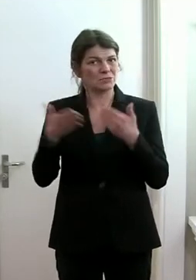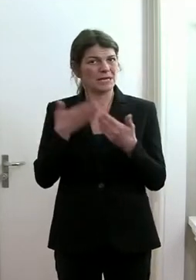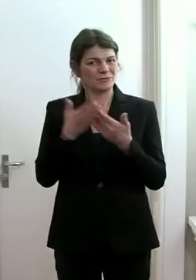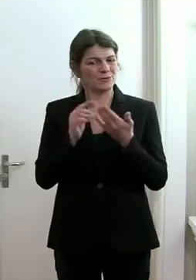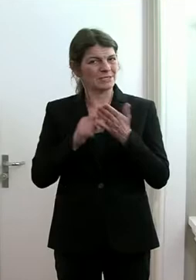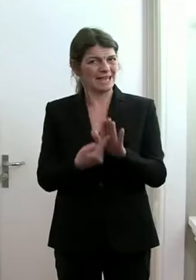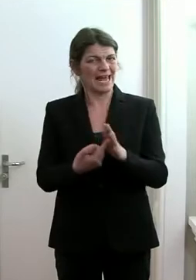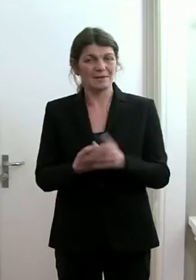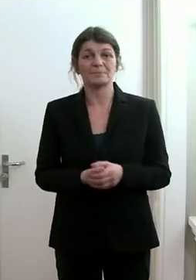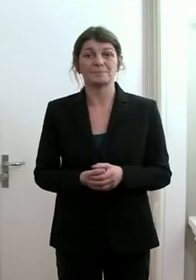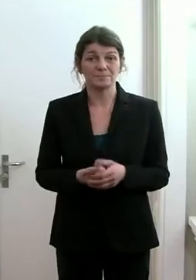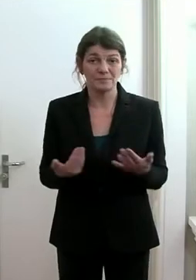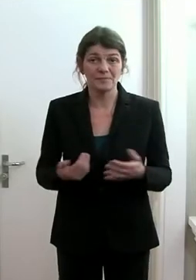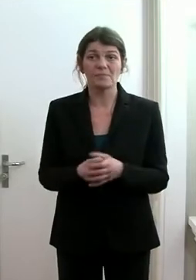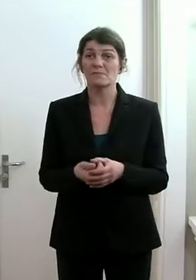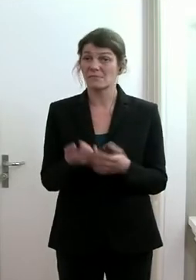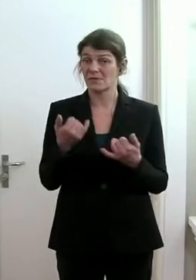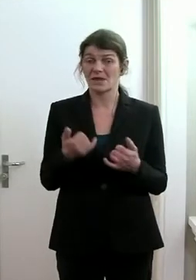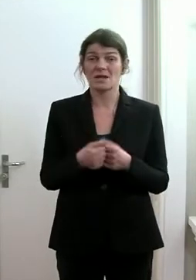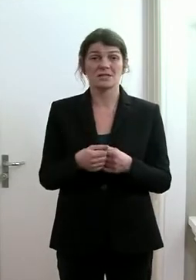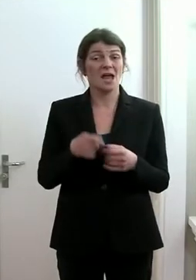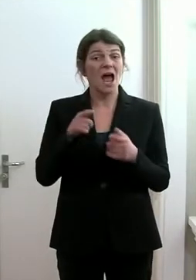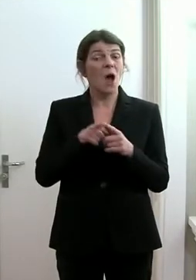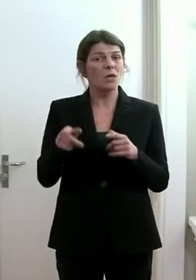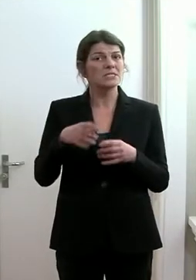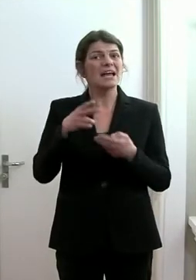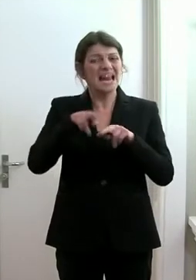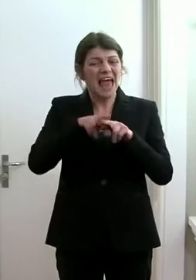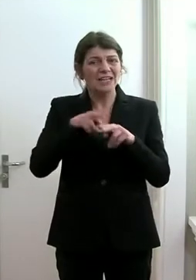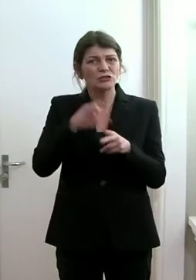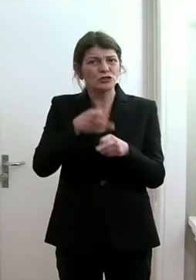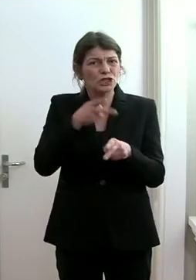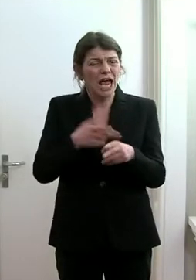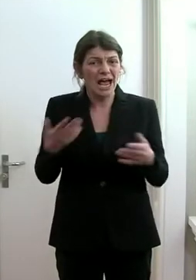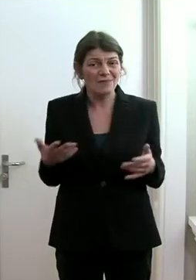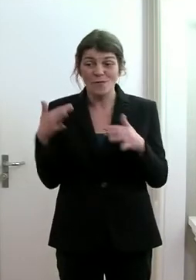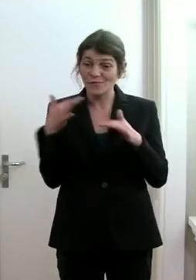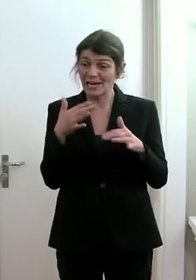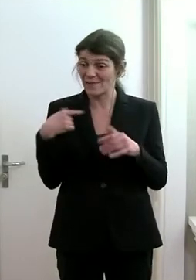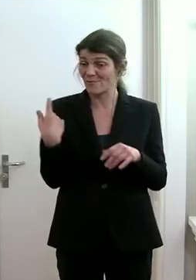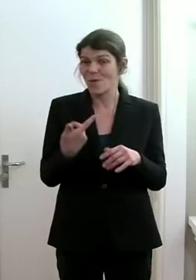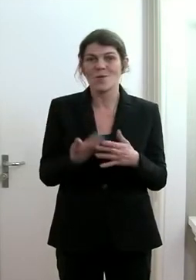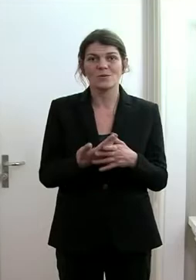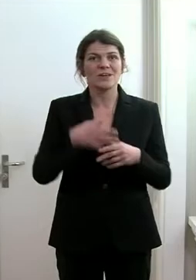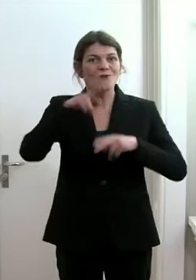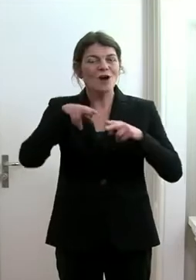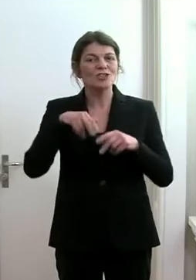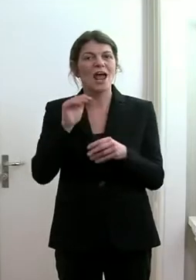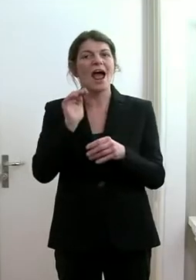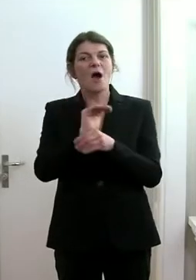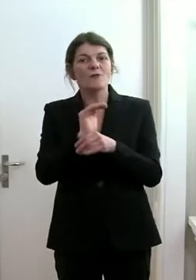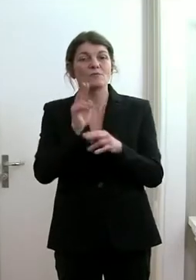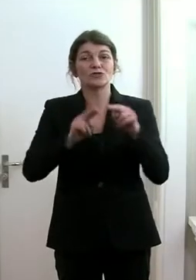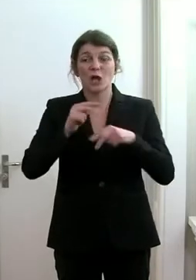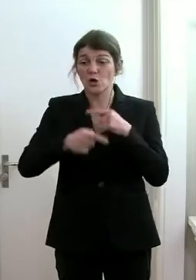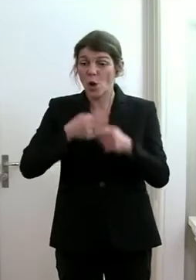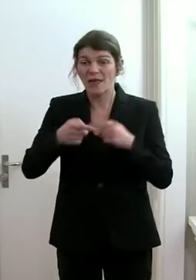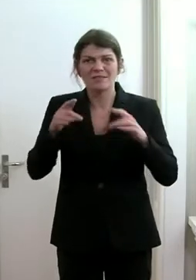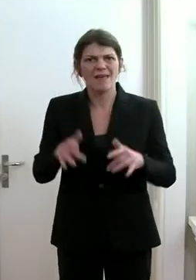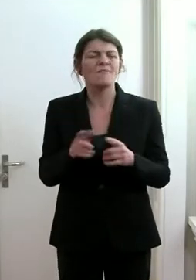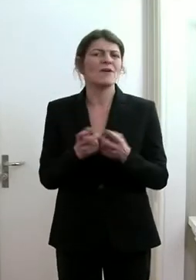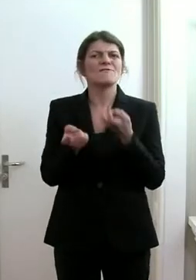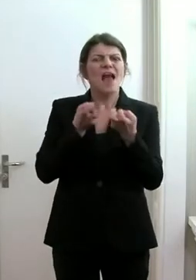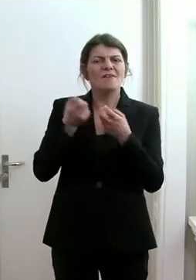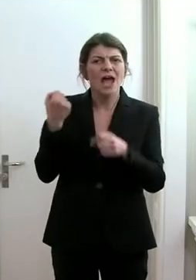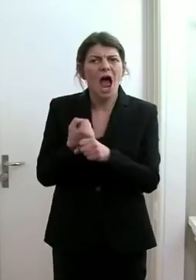aufzuzeigen. Wir kommen gerade auch als Kleinstaat, wo viele von uns verschiedene Rollen und Aufgaben haben, freiwillige